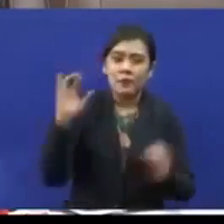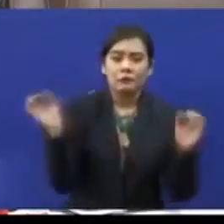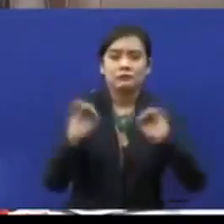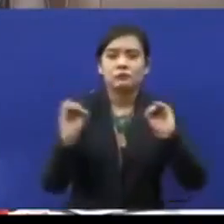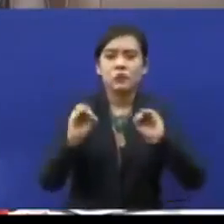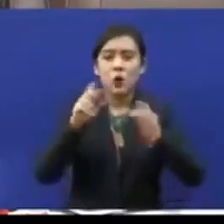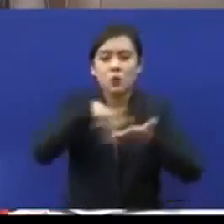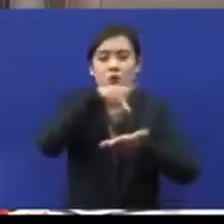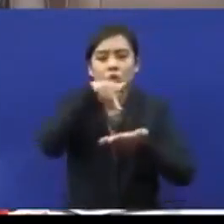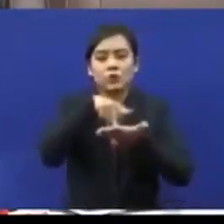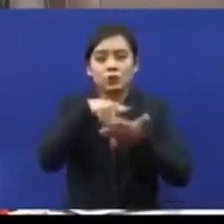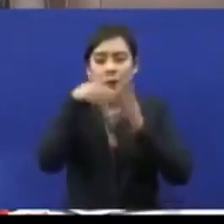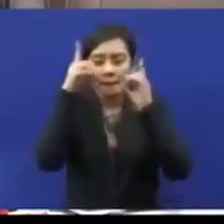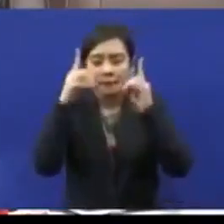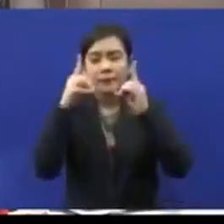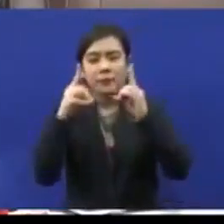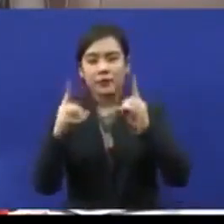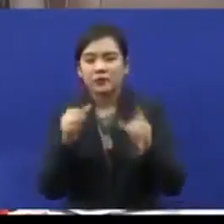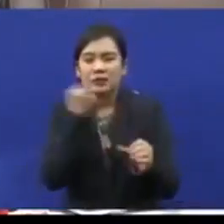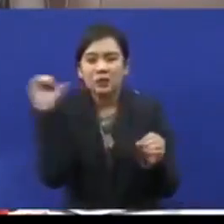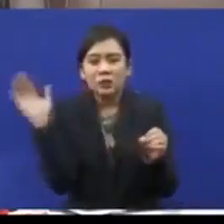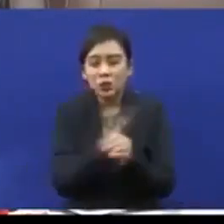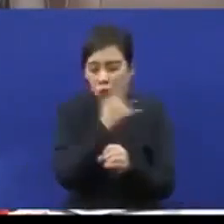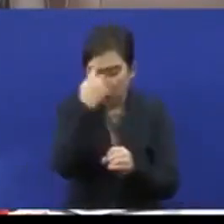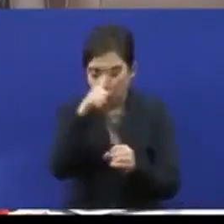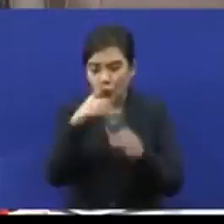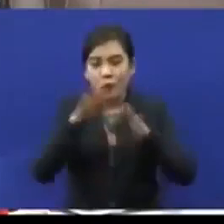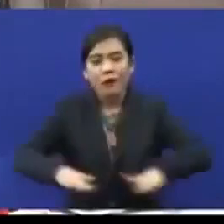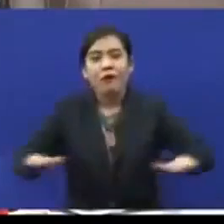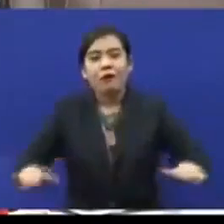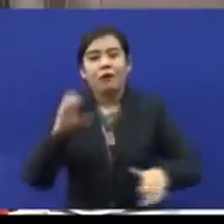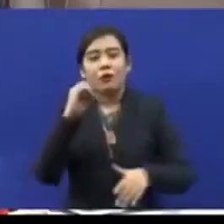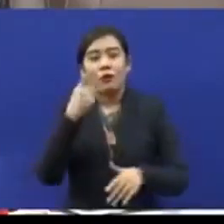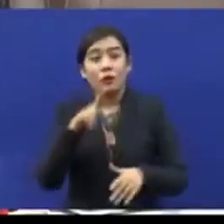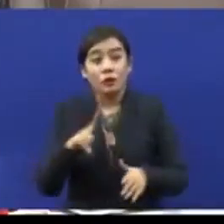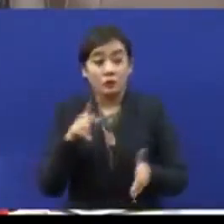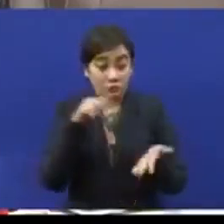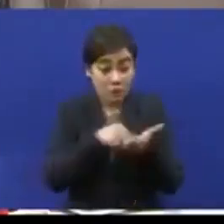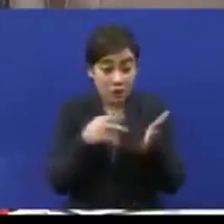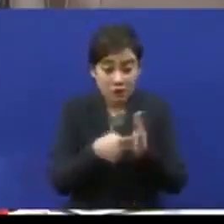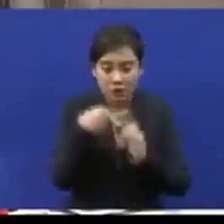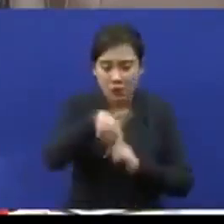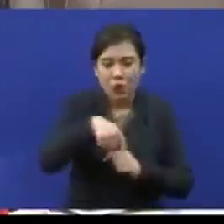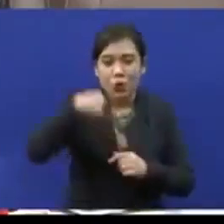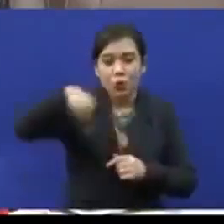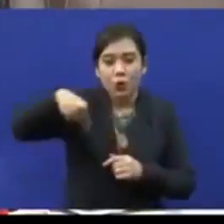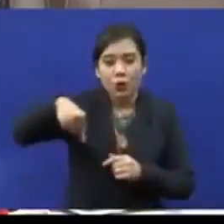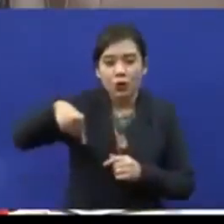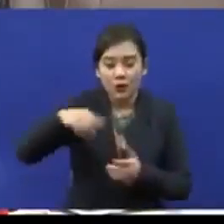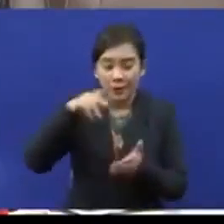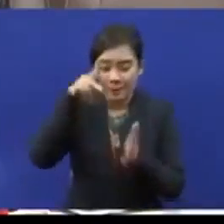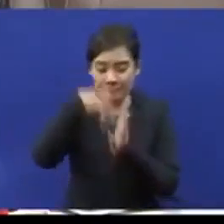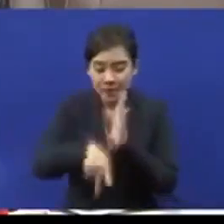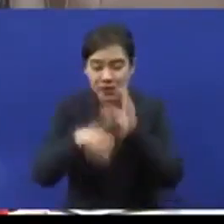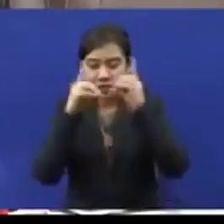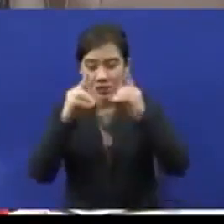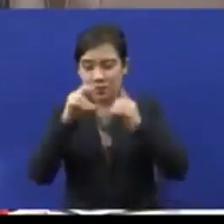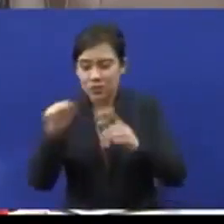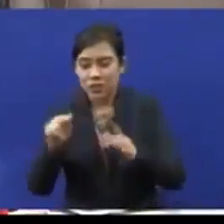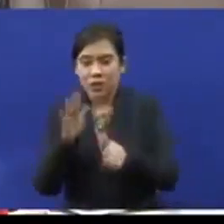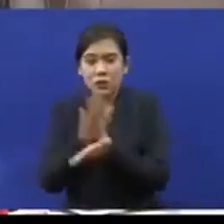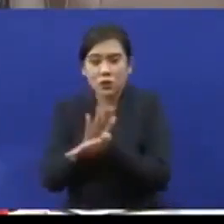pusat pendidikan yang mencukupi untuk kanak-kanak OKU. ini mungkin kerana kualiti pendidikan di sekolah yang